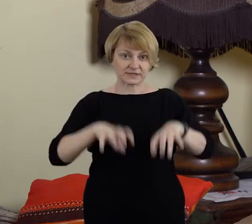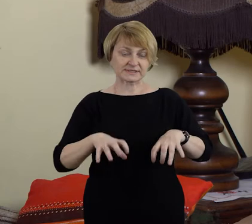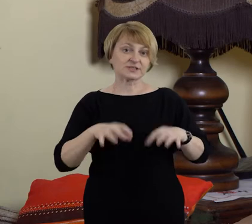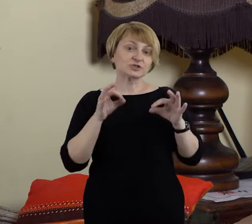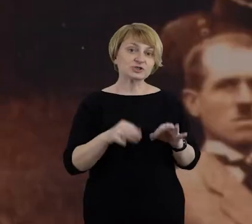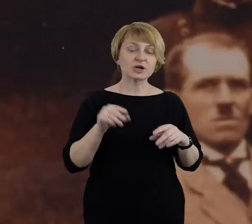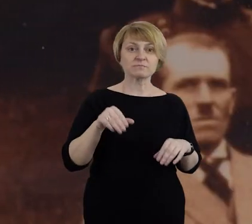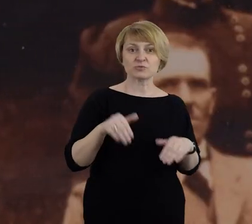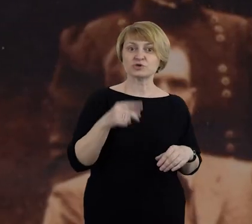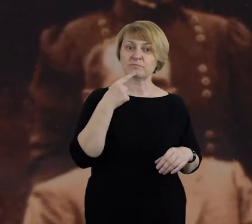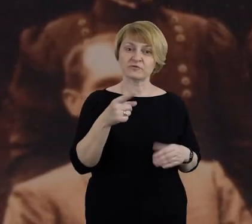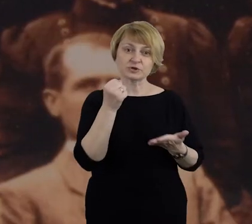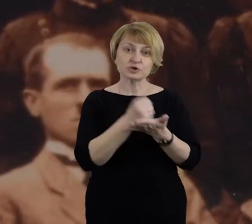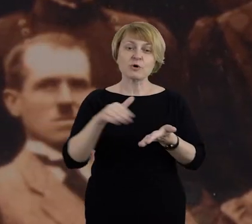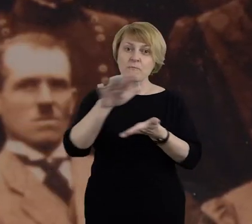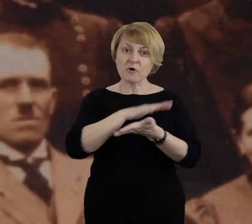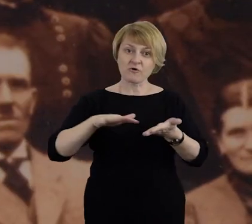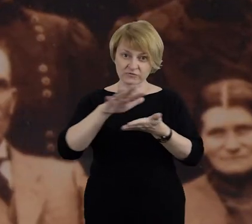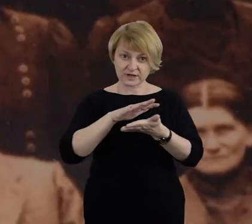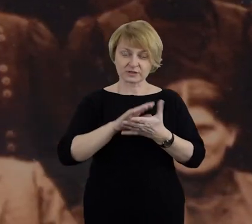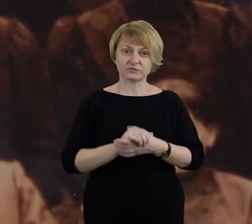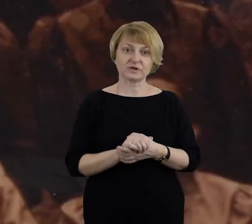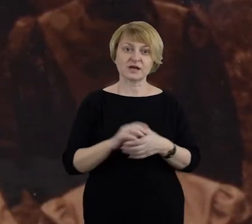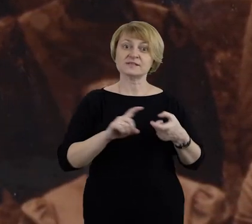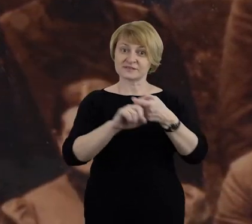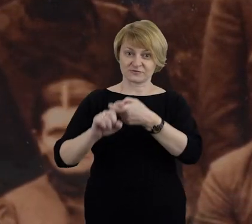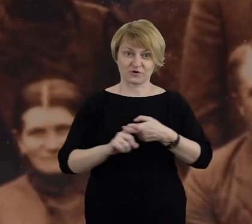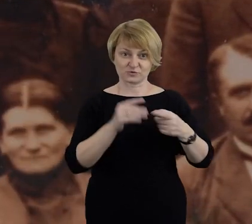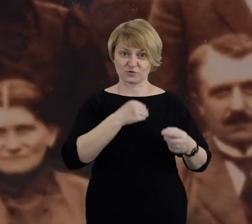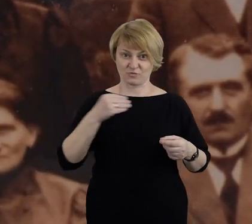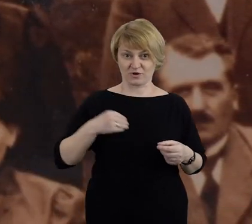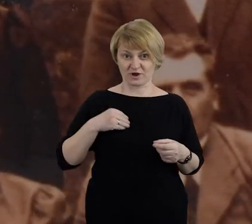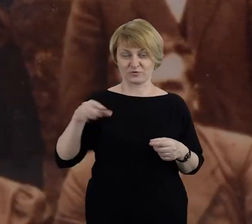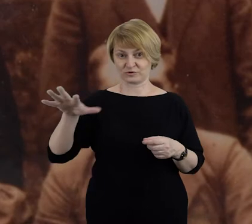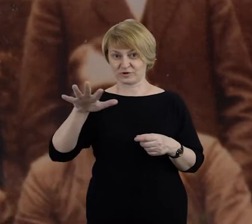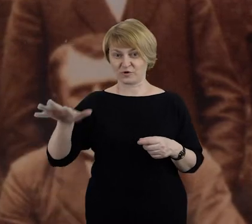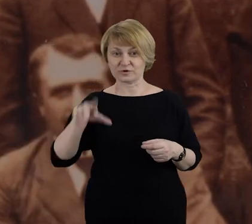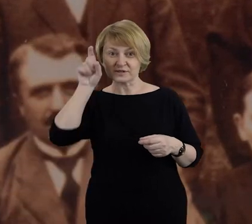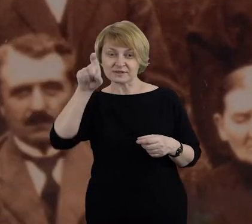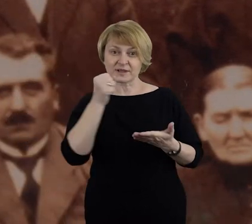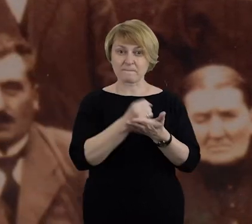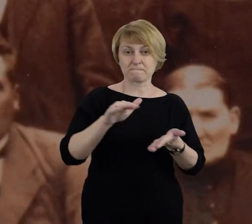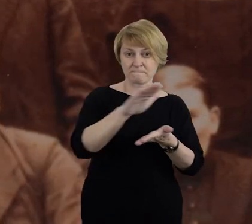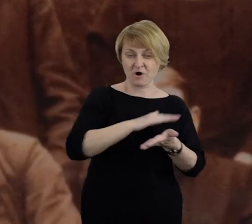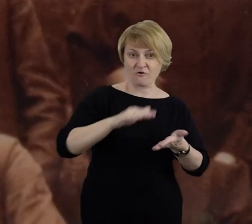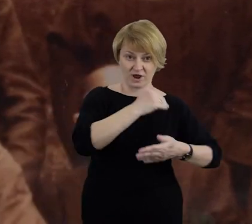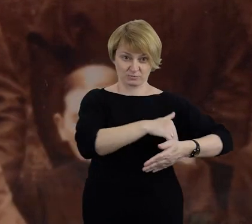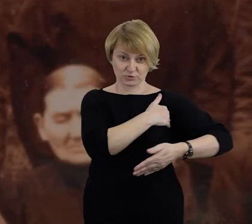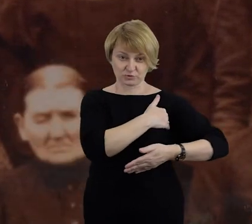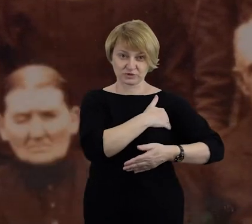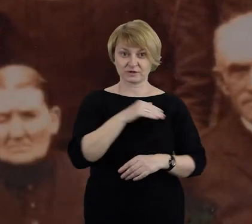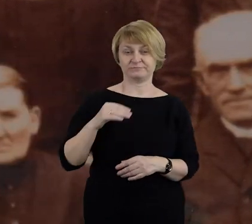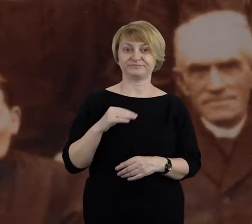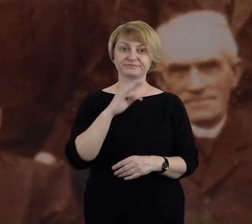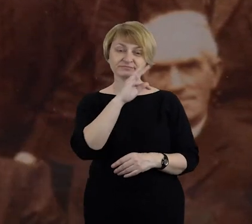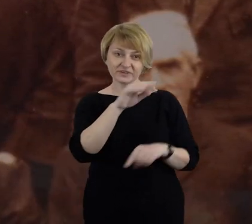prezesem, dzisiaj powiedzielibyśmy powiatowym, wtedy to był krajs Związku Polaków Niemczech, powiedzmy tak na powiat prudnicki.